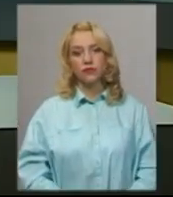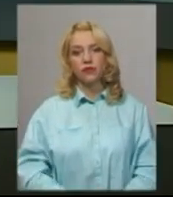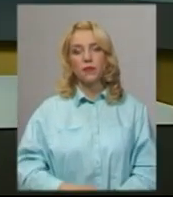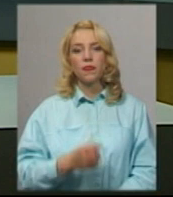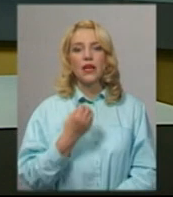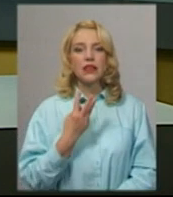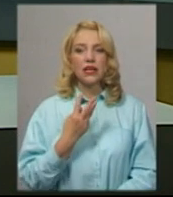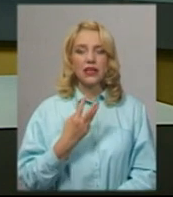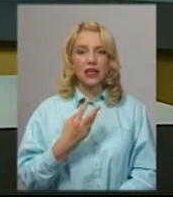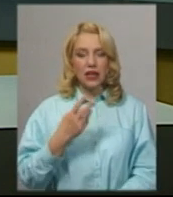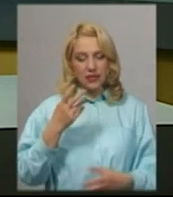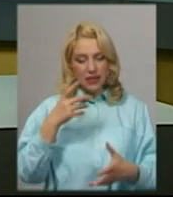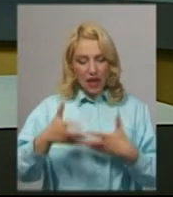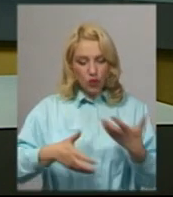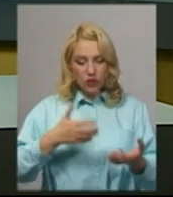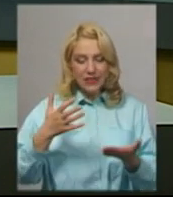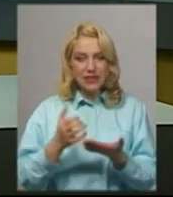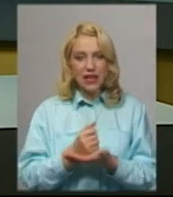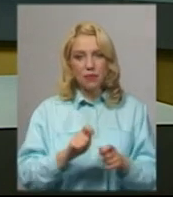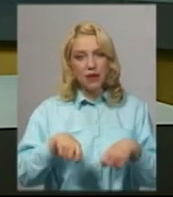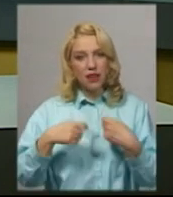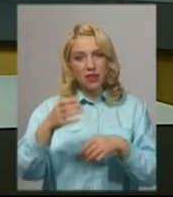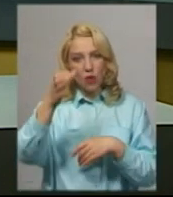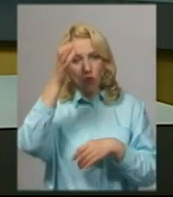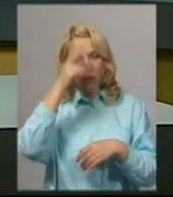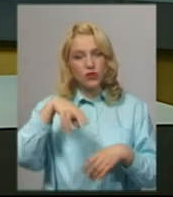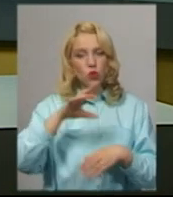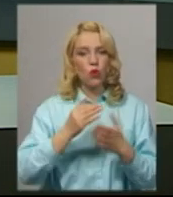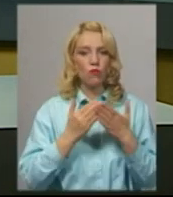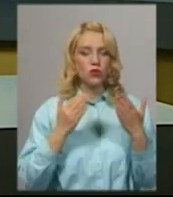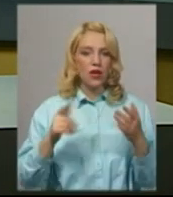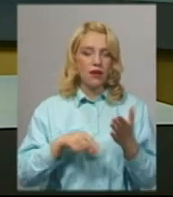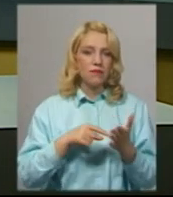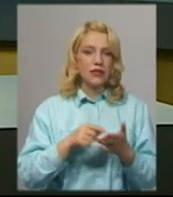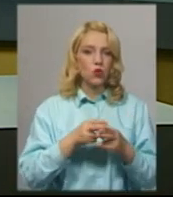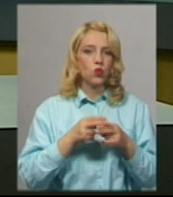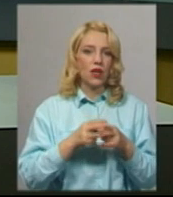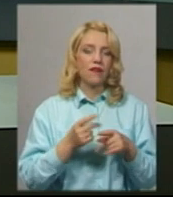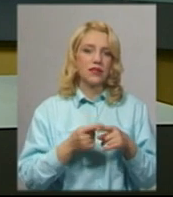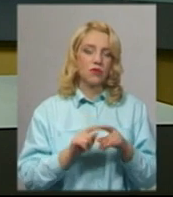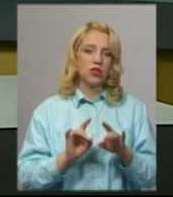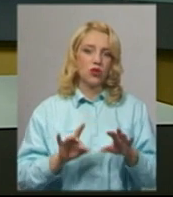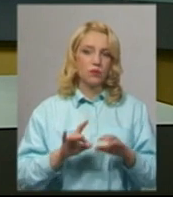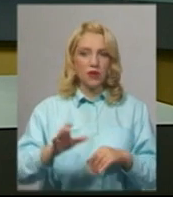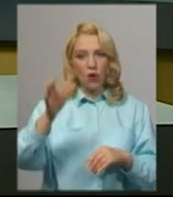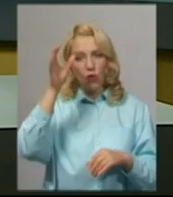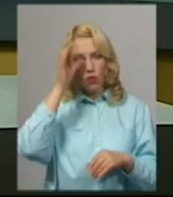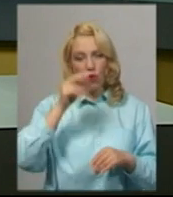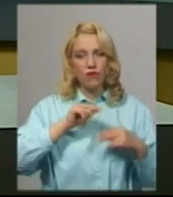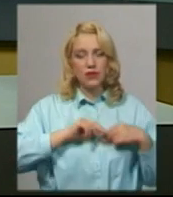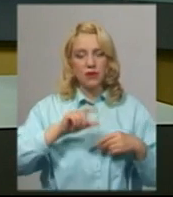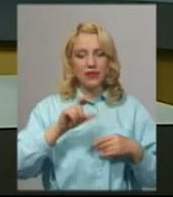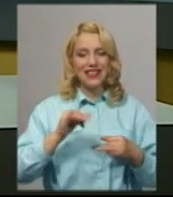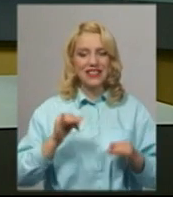13 археологічних знахідок передали науковці до музею в Дунаївцях. Про це розповіла науковий співробітник, історик окраєзнавчого